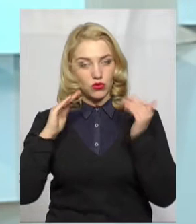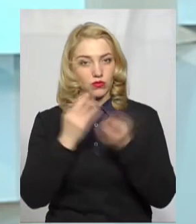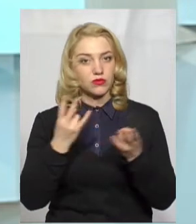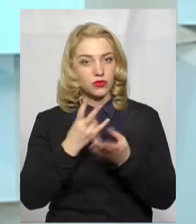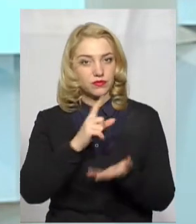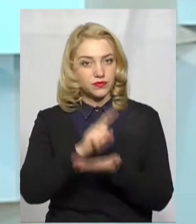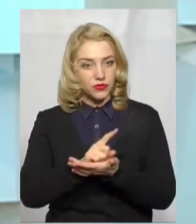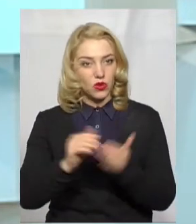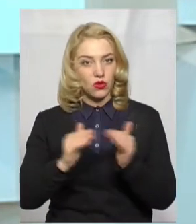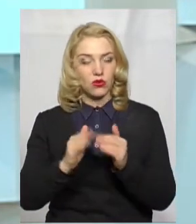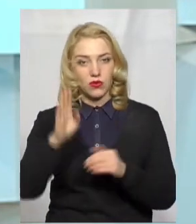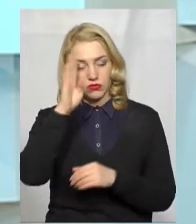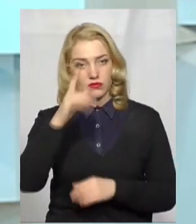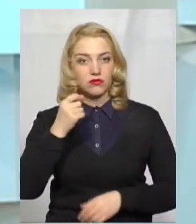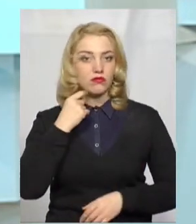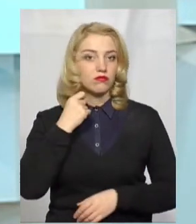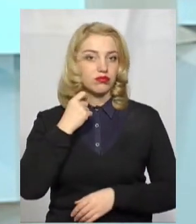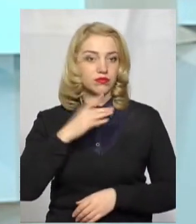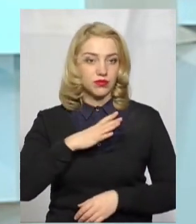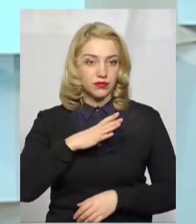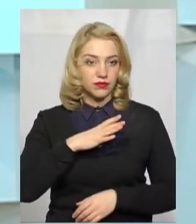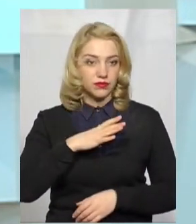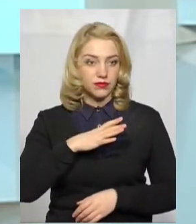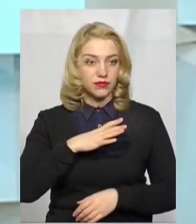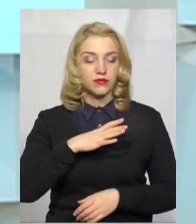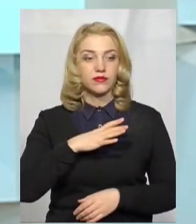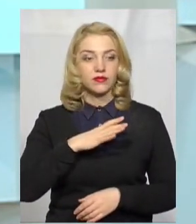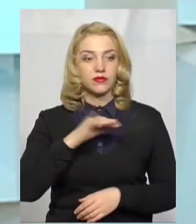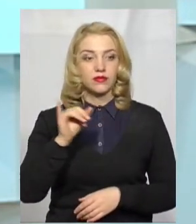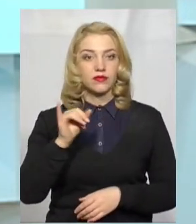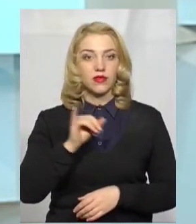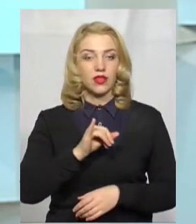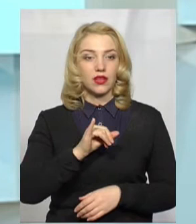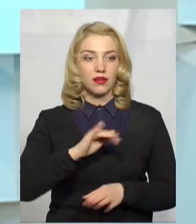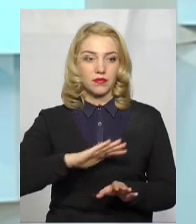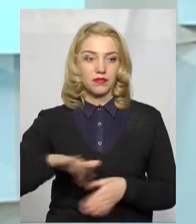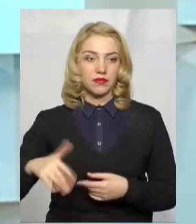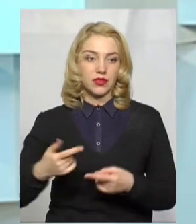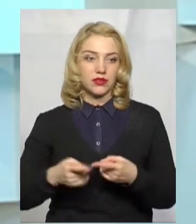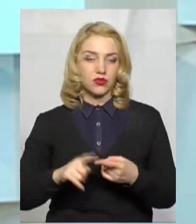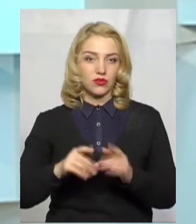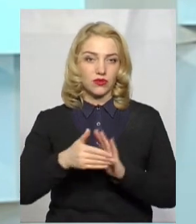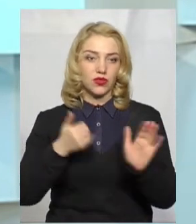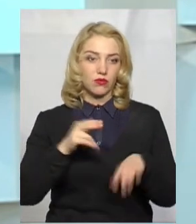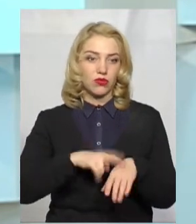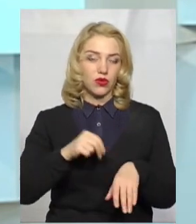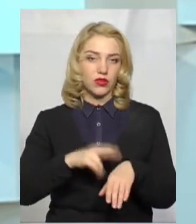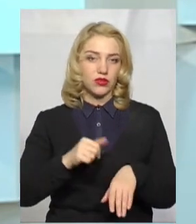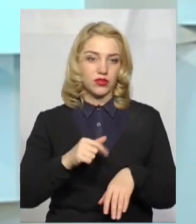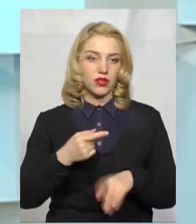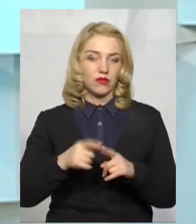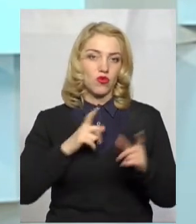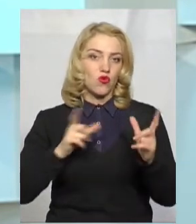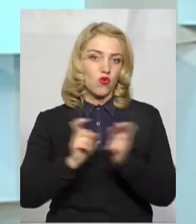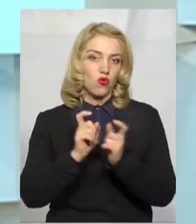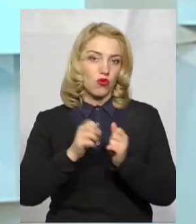там вживав алкоголь на площадці і так далі. І після цього вони викликали поліцію, там відбувся